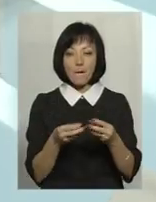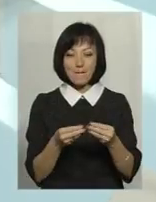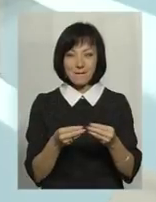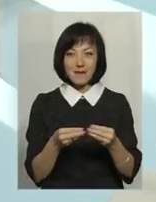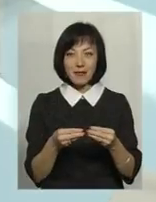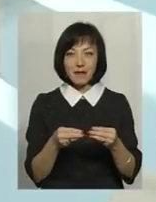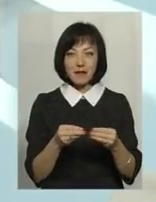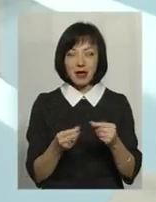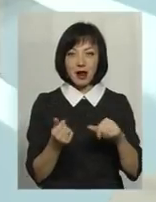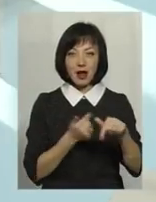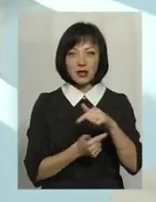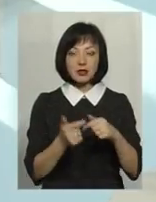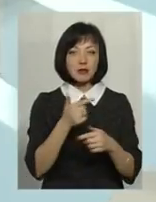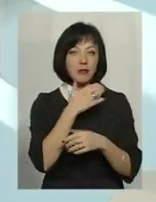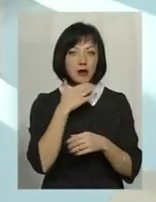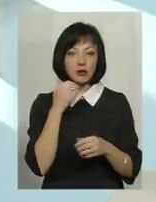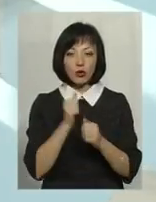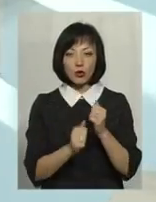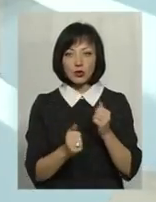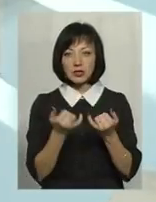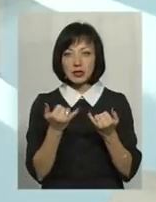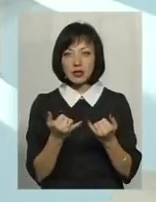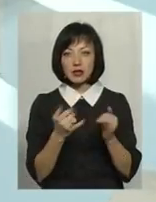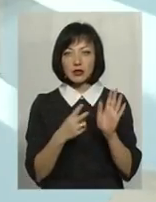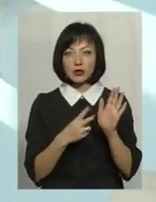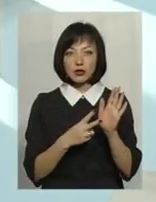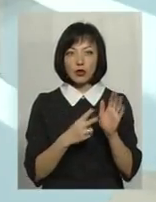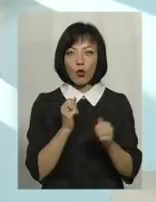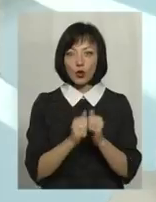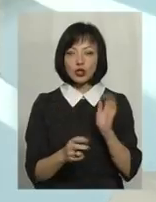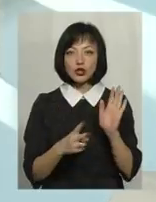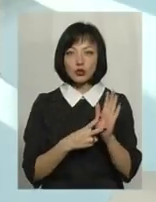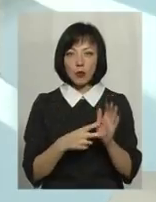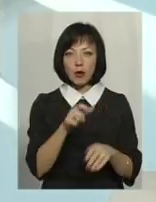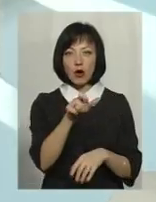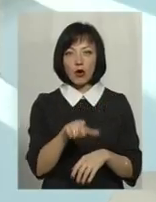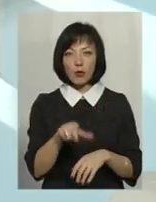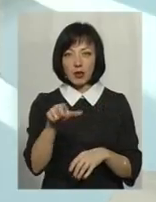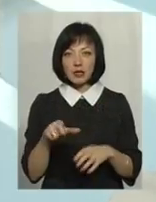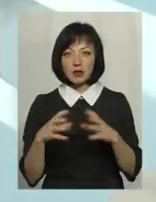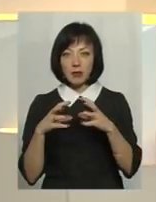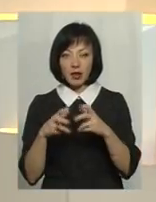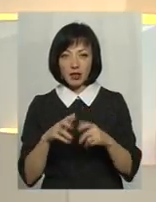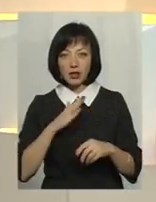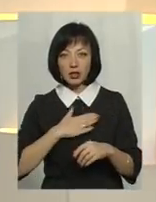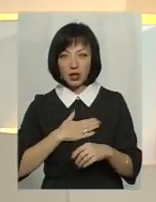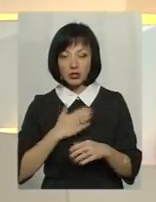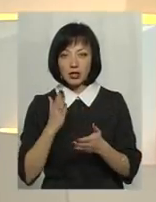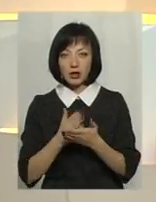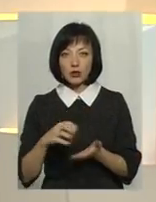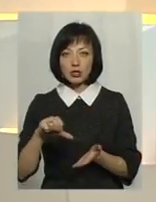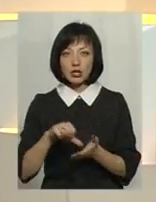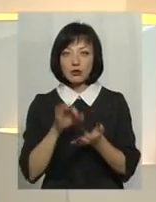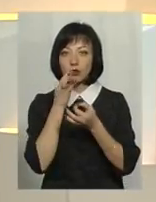цілому, дуже багато, кожен, мені здається, зараз там сьомий громадянин планети нашої, то він є